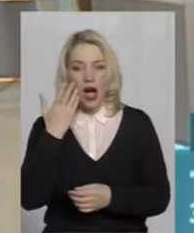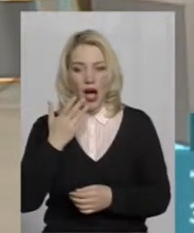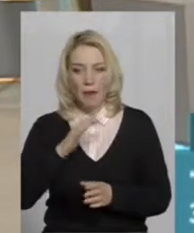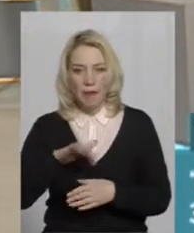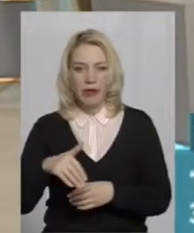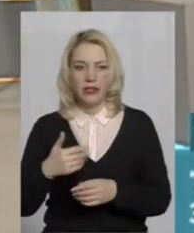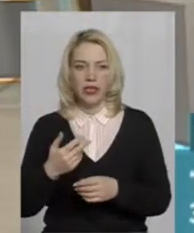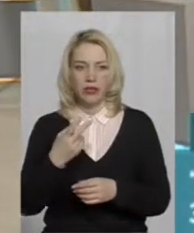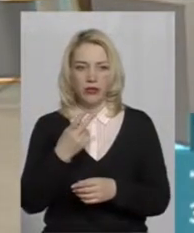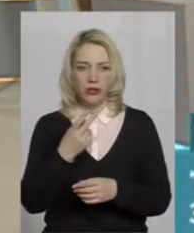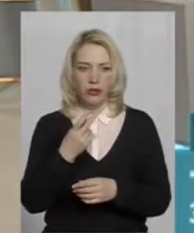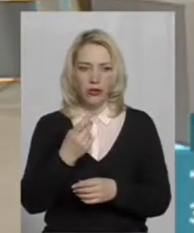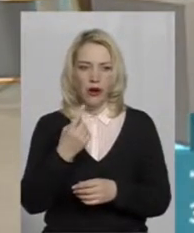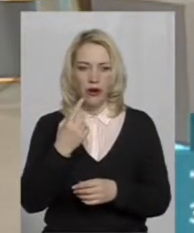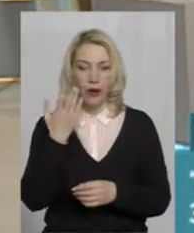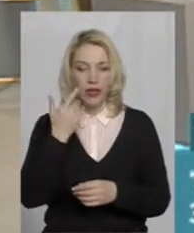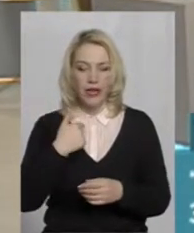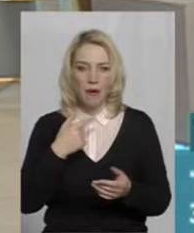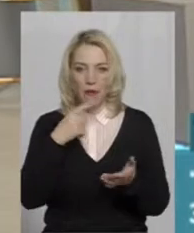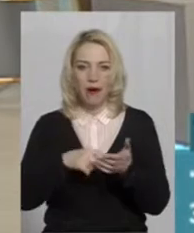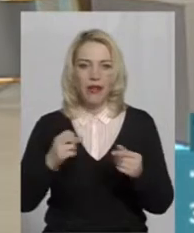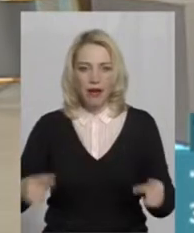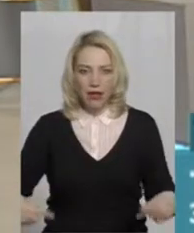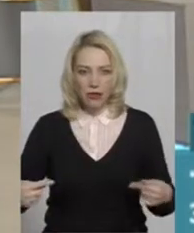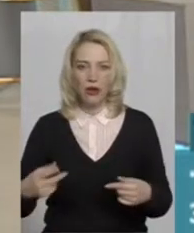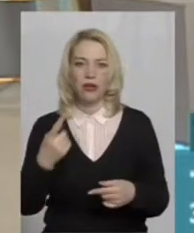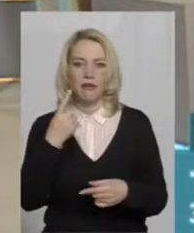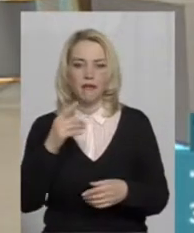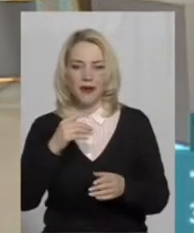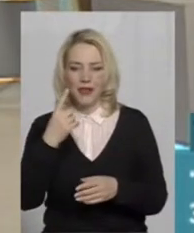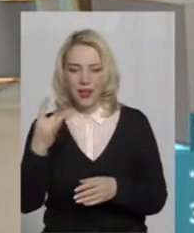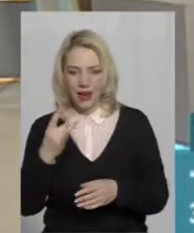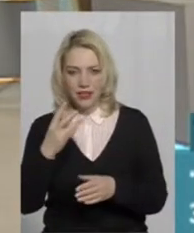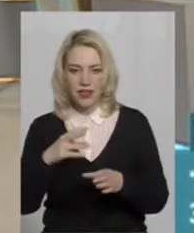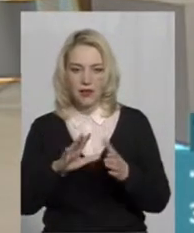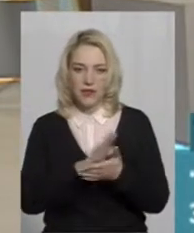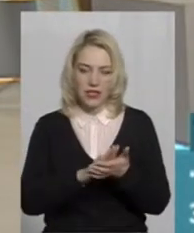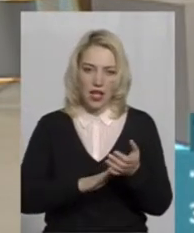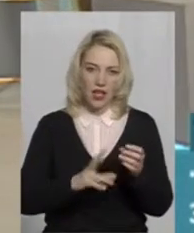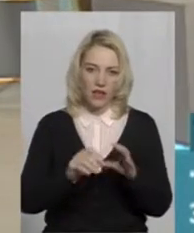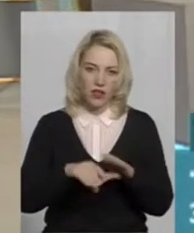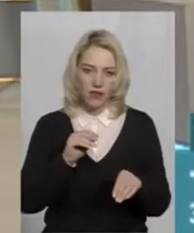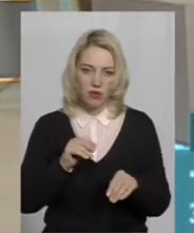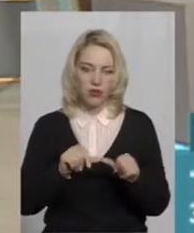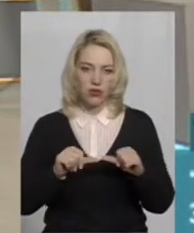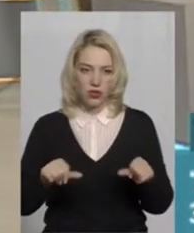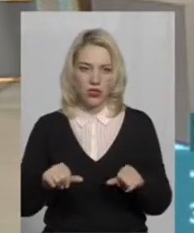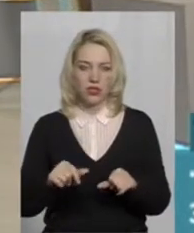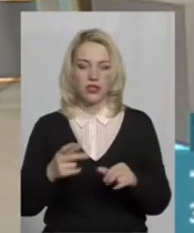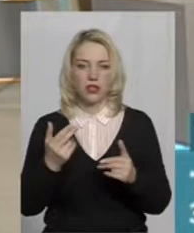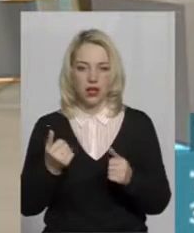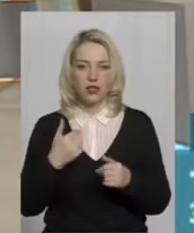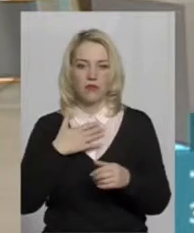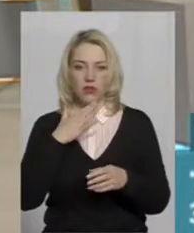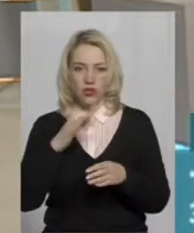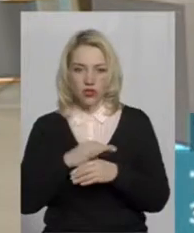як вже був на візку, один раз написав заяву на виборчу дільницю. Так, прийшлося моєй дружині її